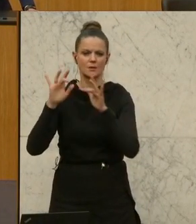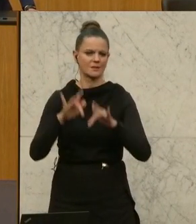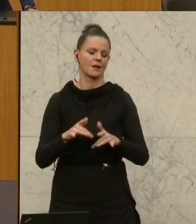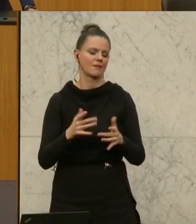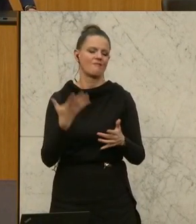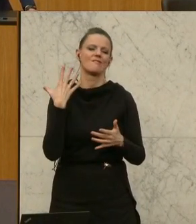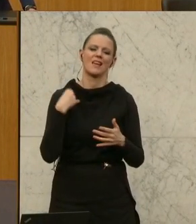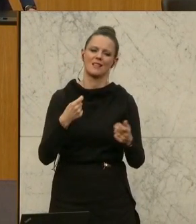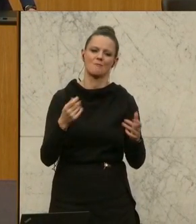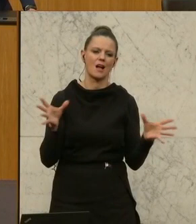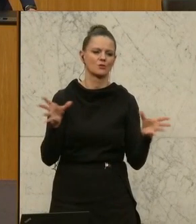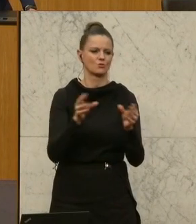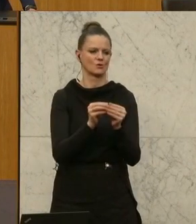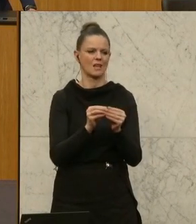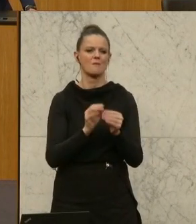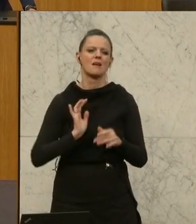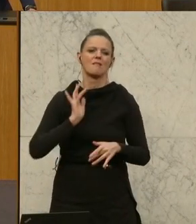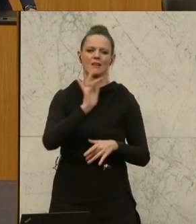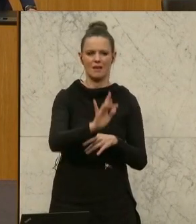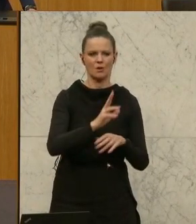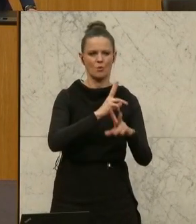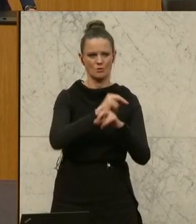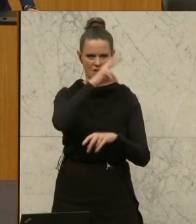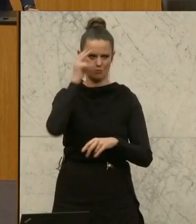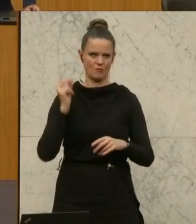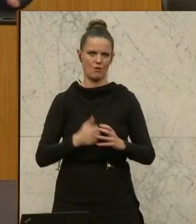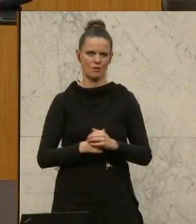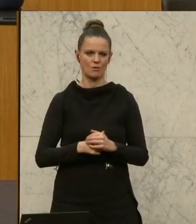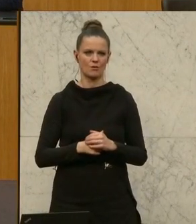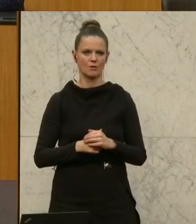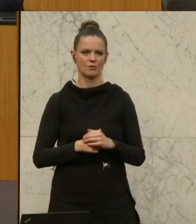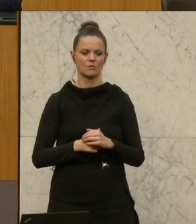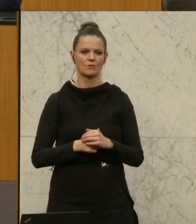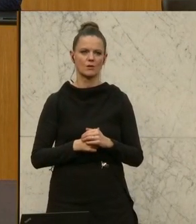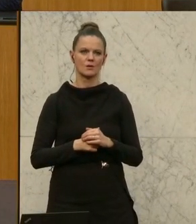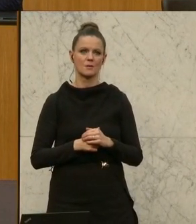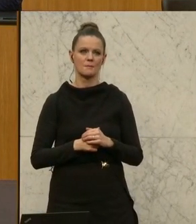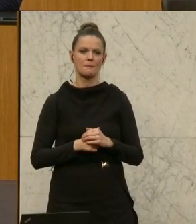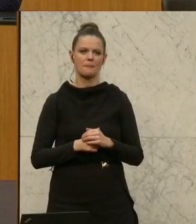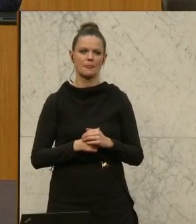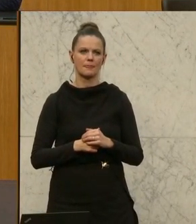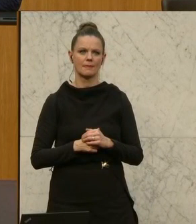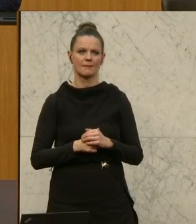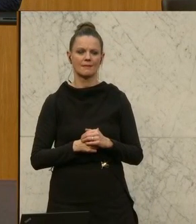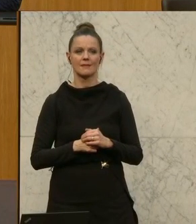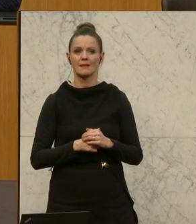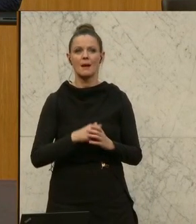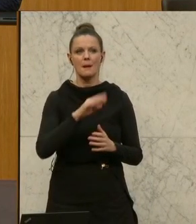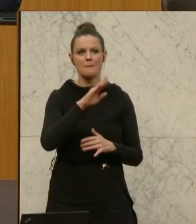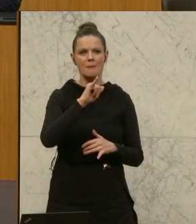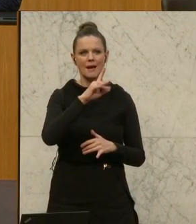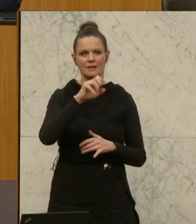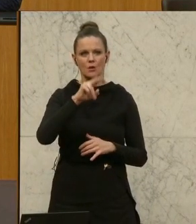einmal zu einem Schulterschluss gegen die österreichische Bevölkerung, dass Ihnen, die Herren Biden und Zelenskyy